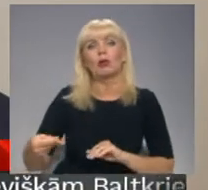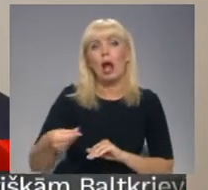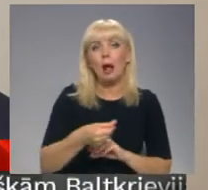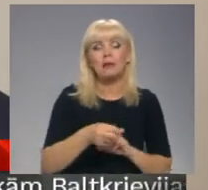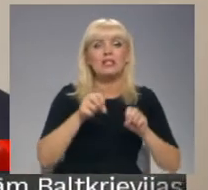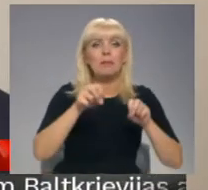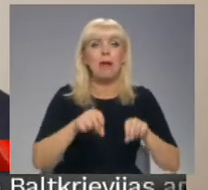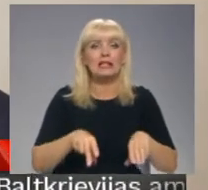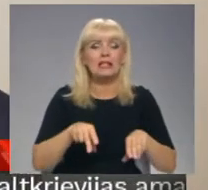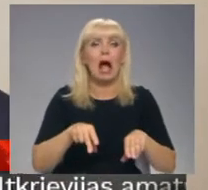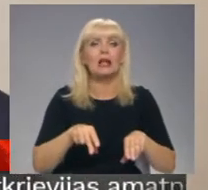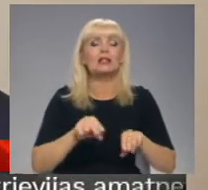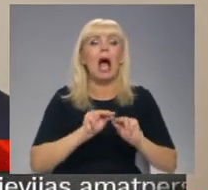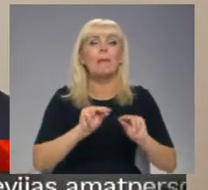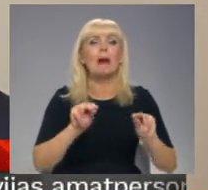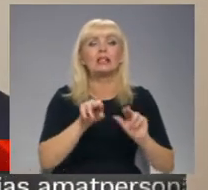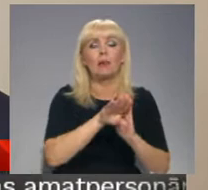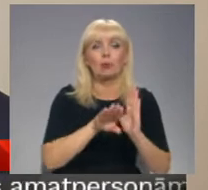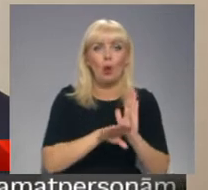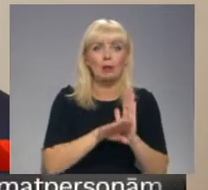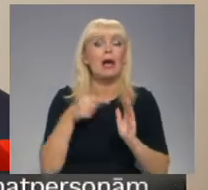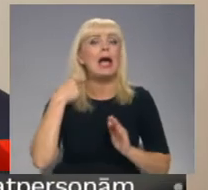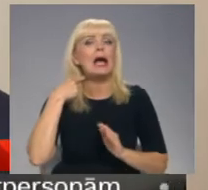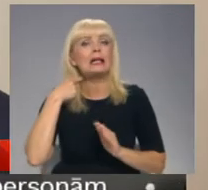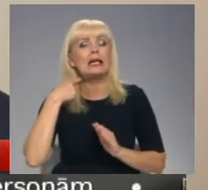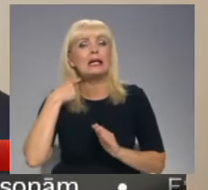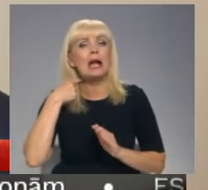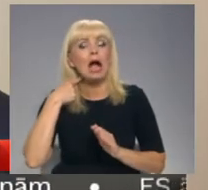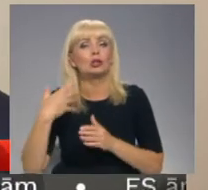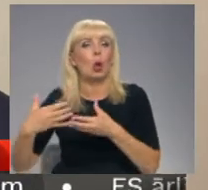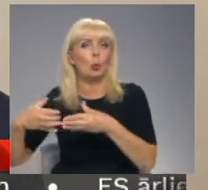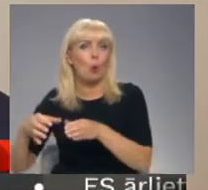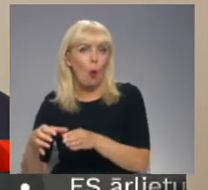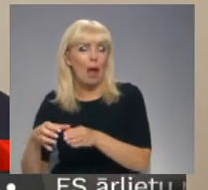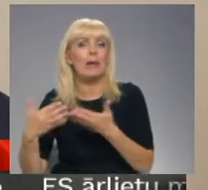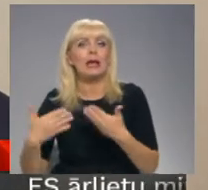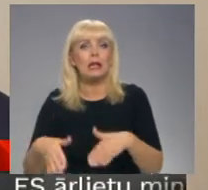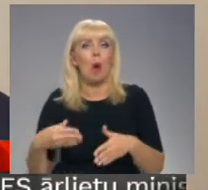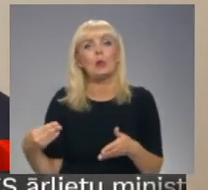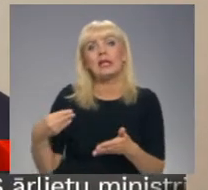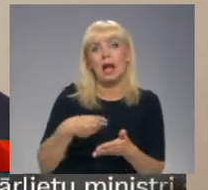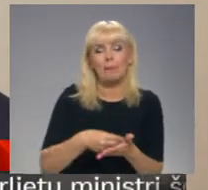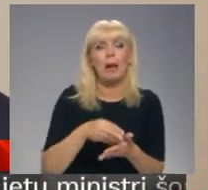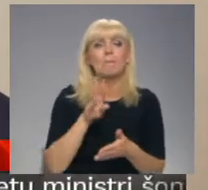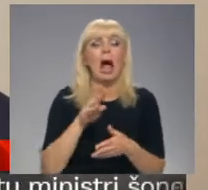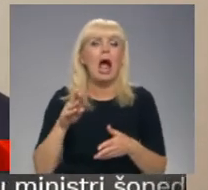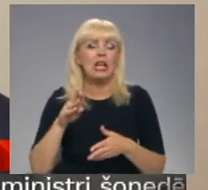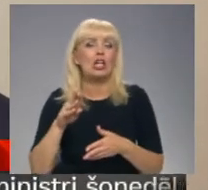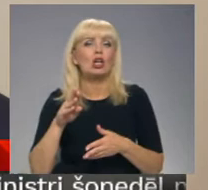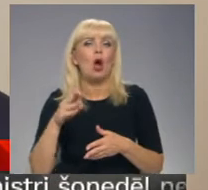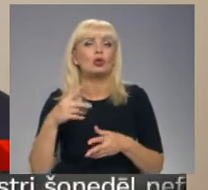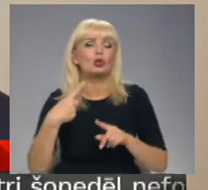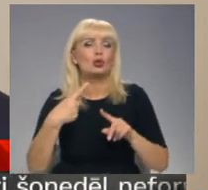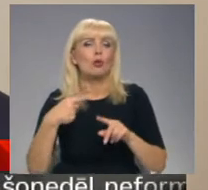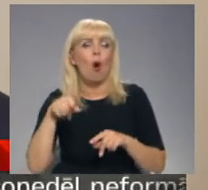Rīgas dome ir iepirkusi Microsoft Office licences, tas